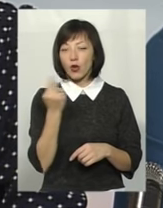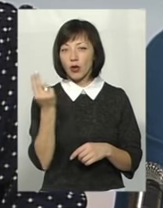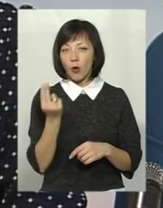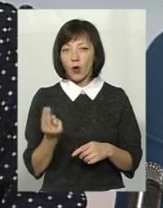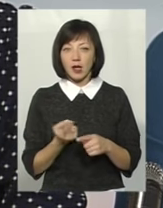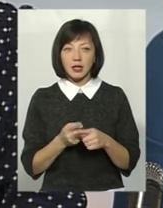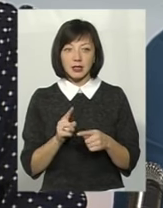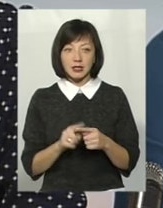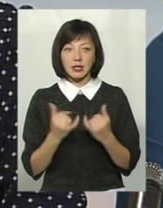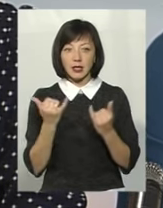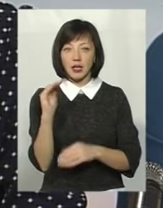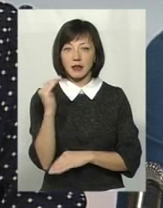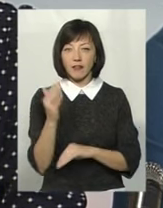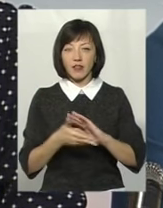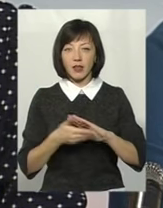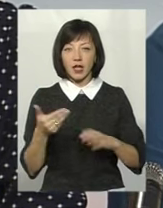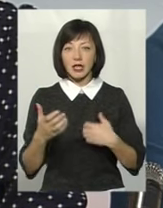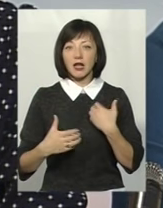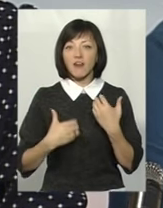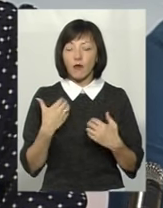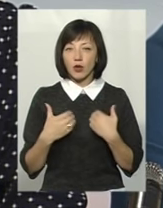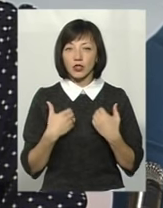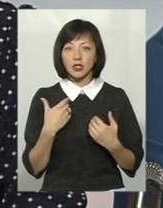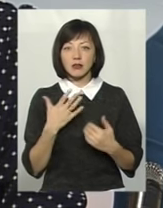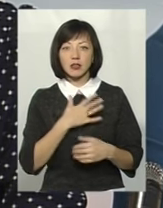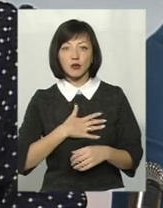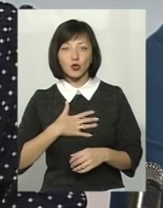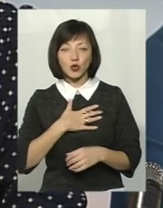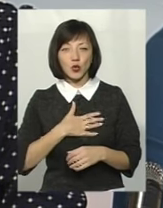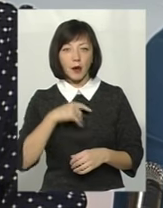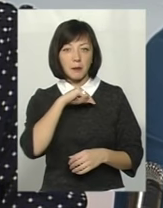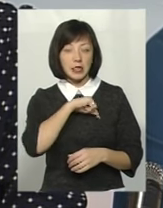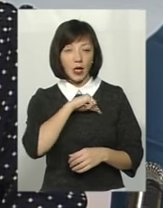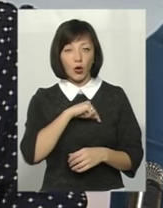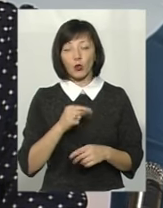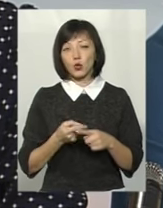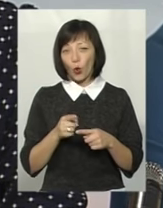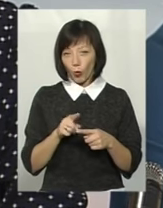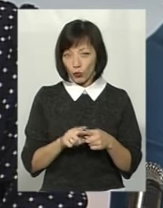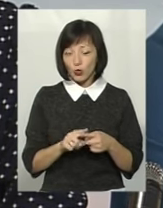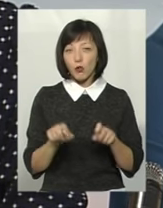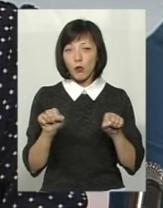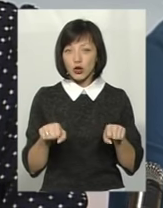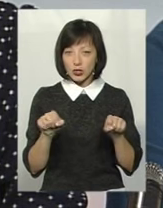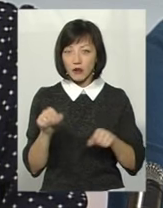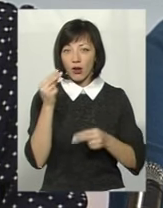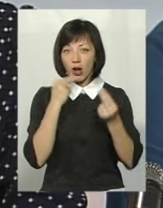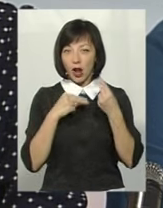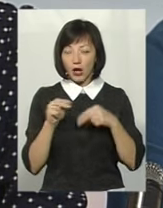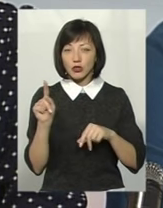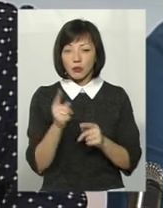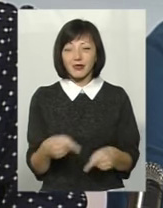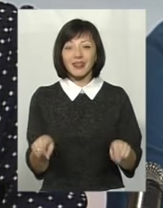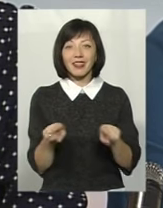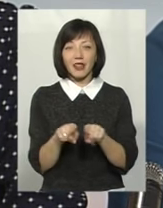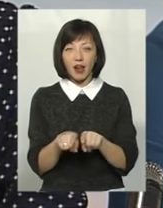колір для дитини викликає тривожність, збуджує психіку. Тому, можливо, і краще, щоб так